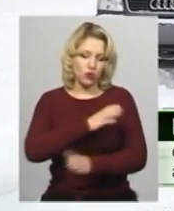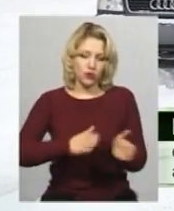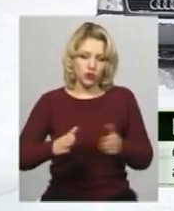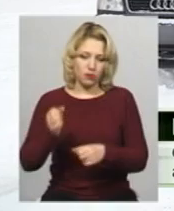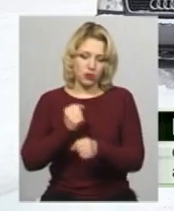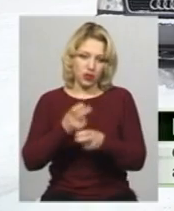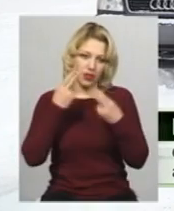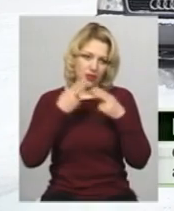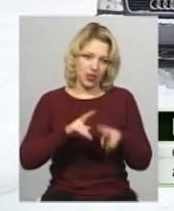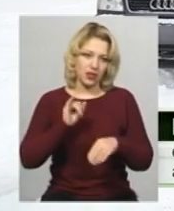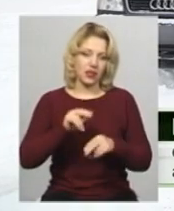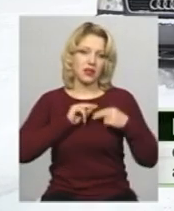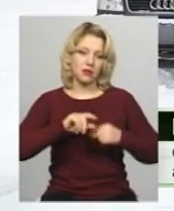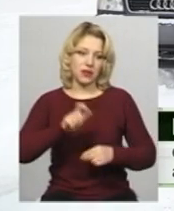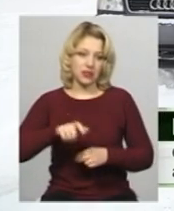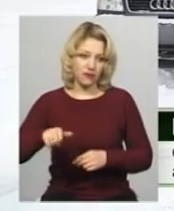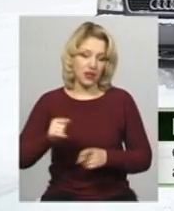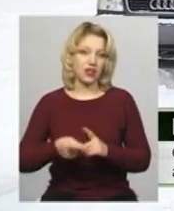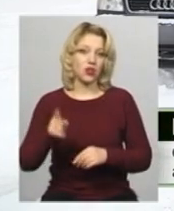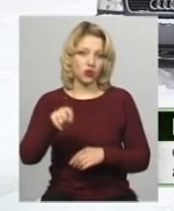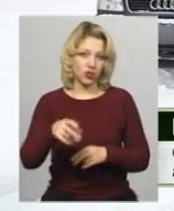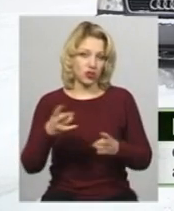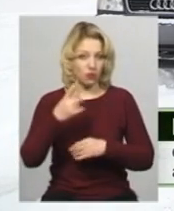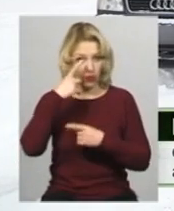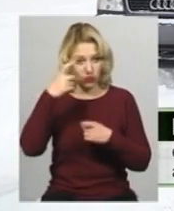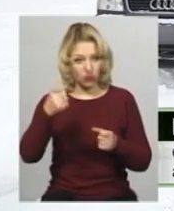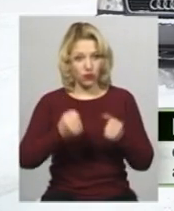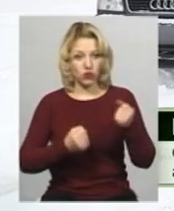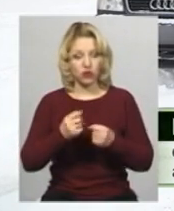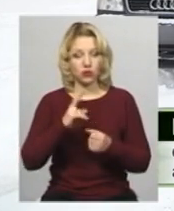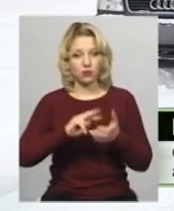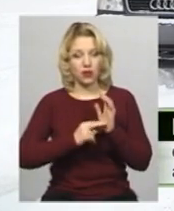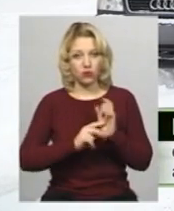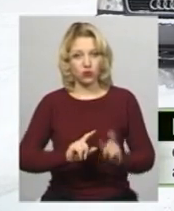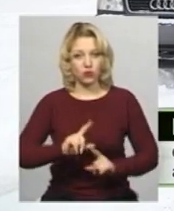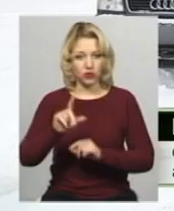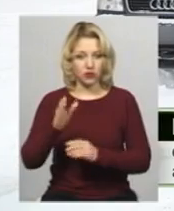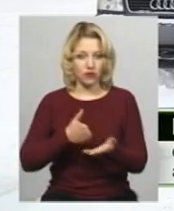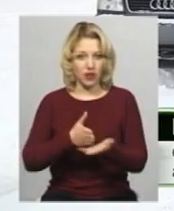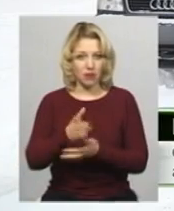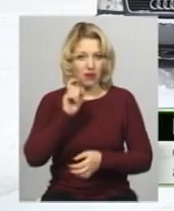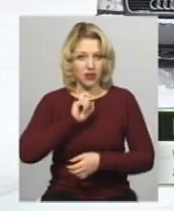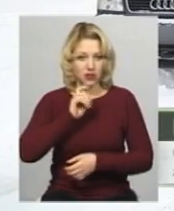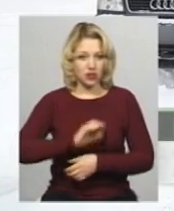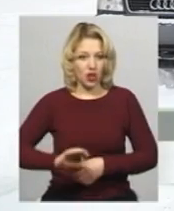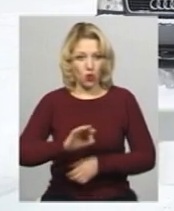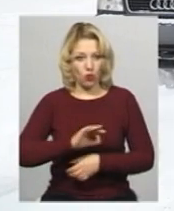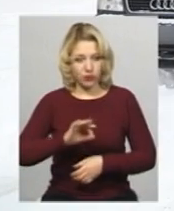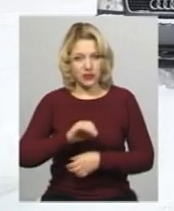техніка, так і працівники. І, до речі, необхідно попередити водіїв, які планують поїздку напрямку Вінницької області.